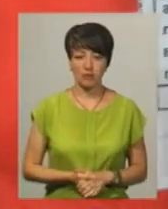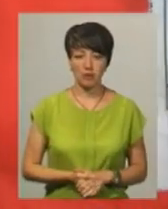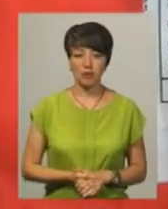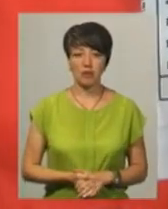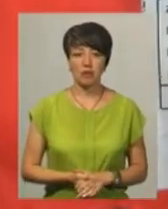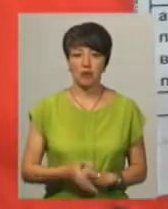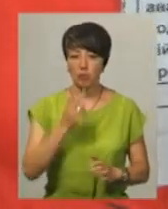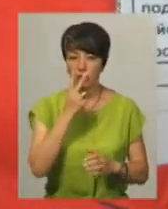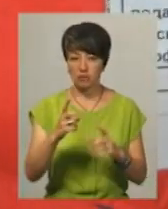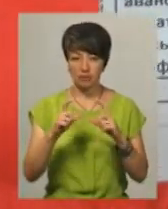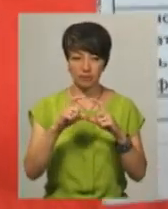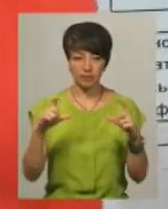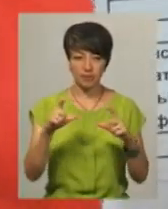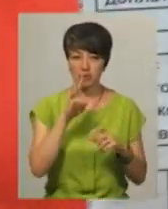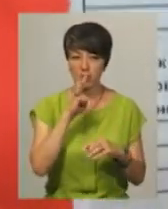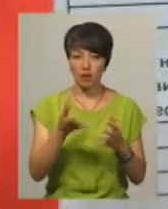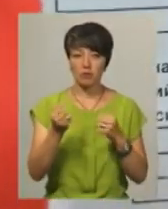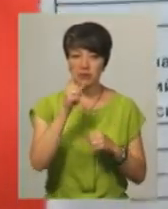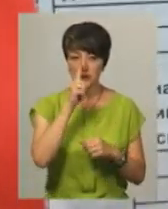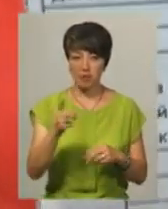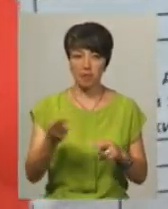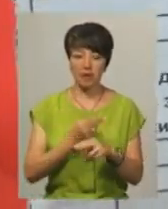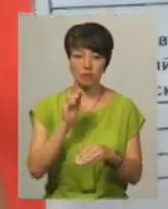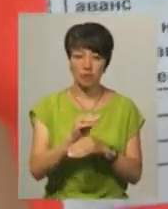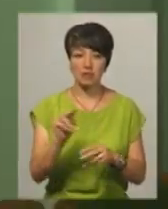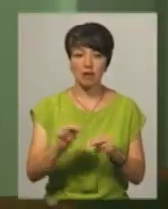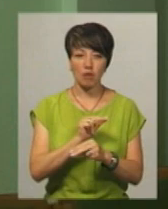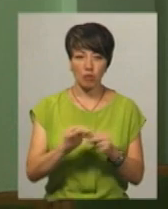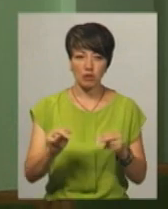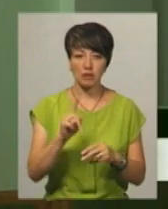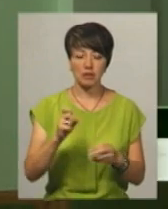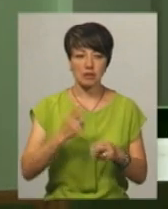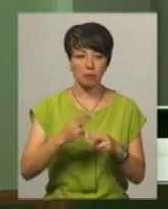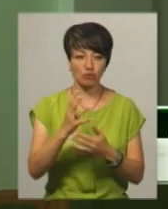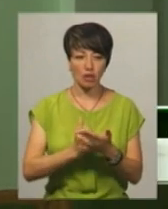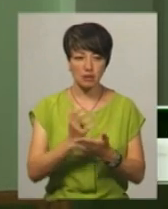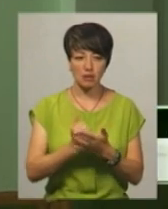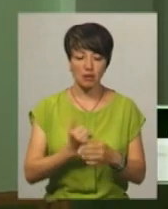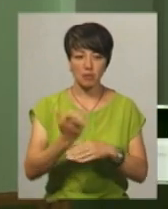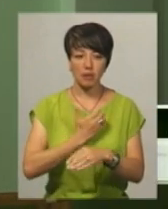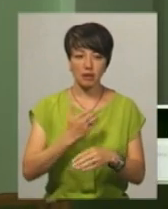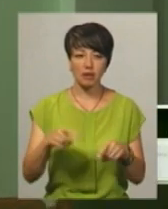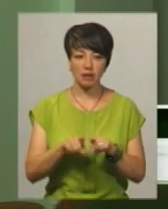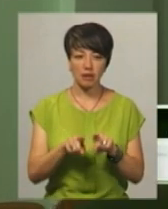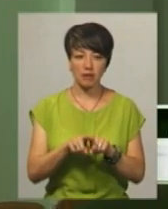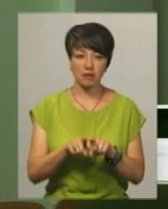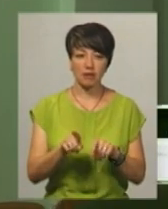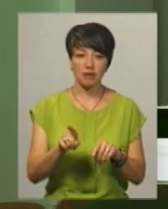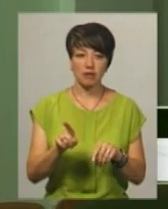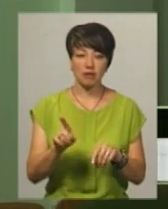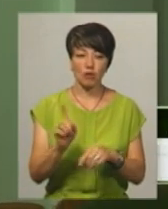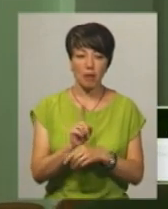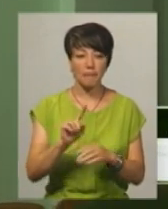хочу вам зарплати, наші зарплати, які я отримав за місяць без доплат, за ремонти. За в'язкові нам передоставляють такі, які нам треба. Та тут нормально все.